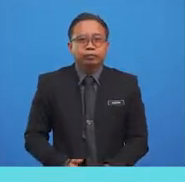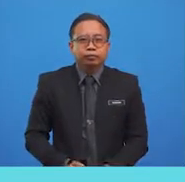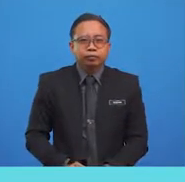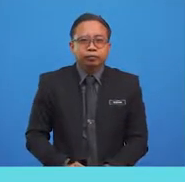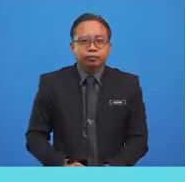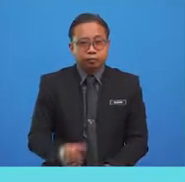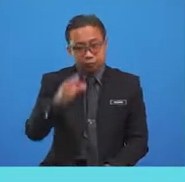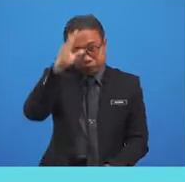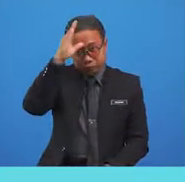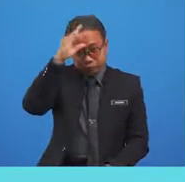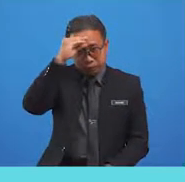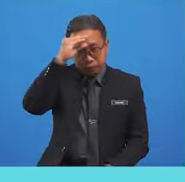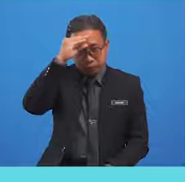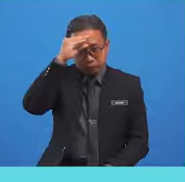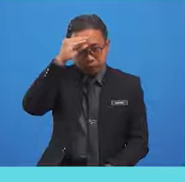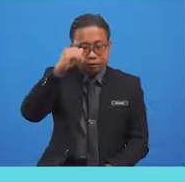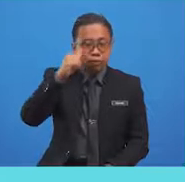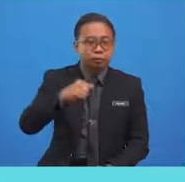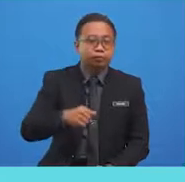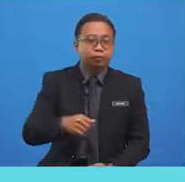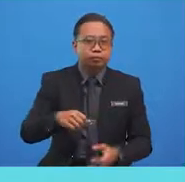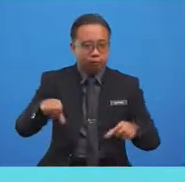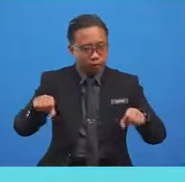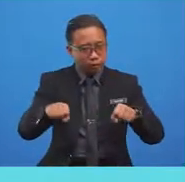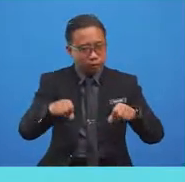The man is gardening.